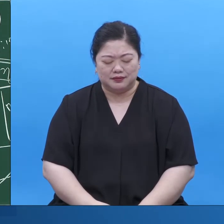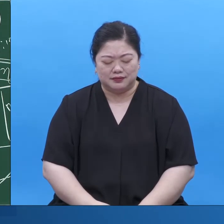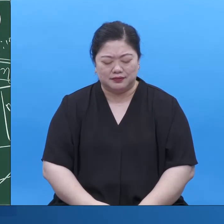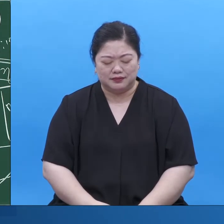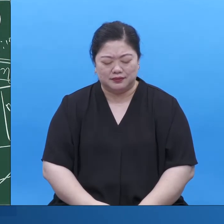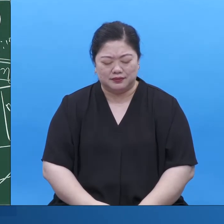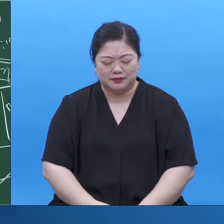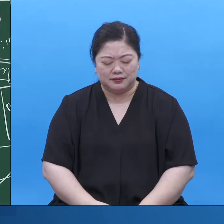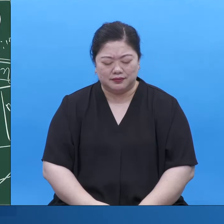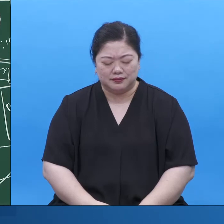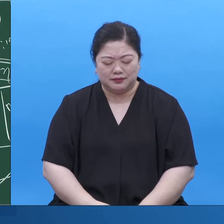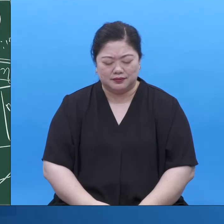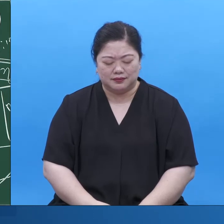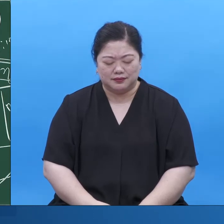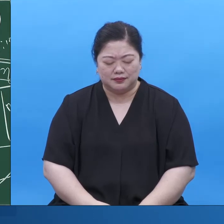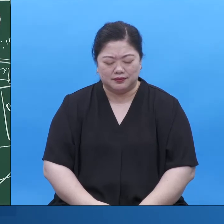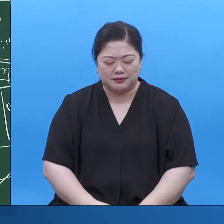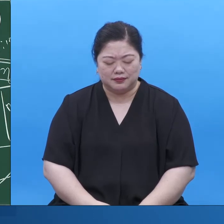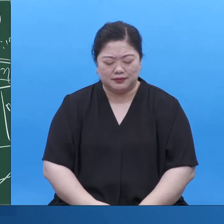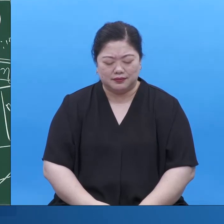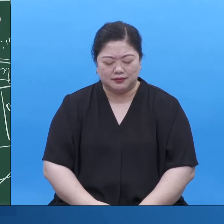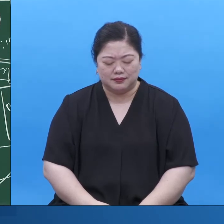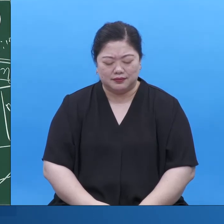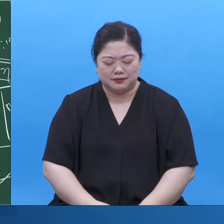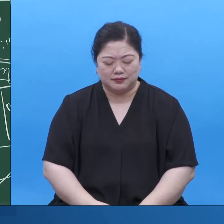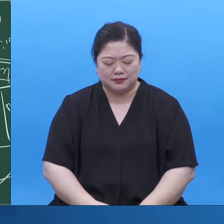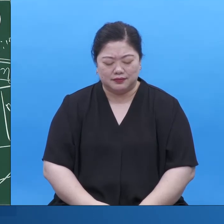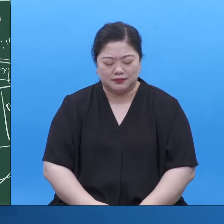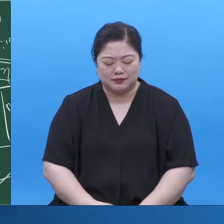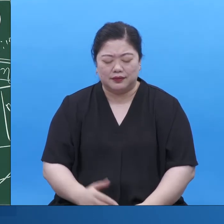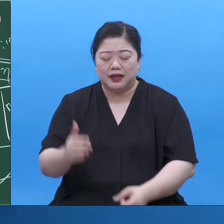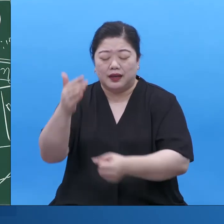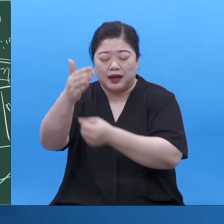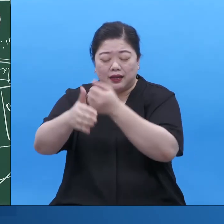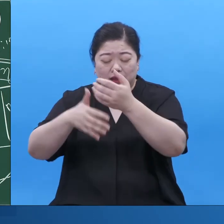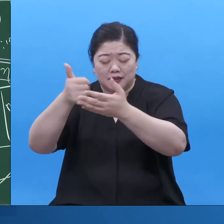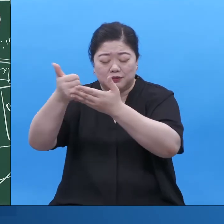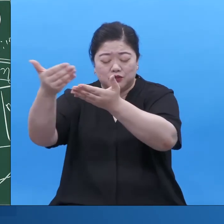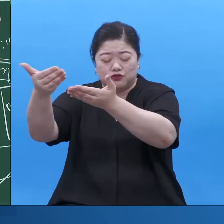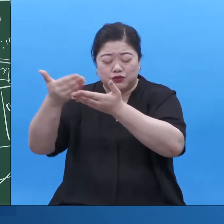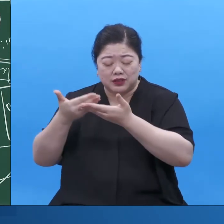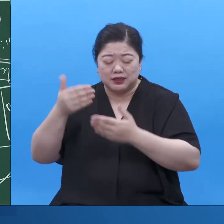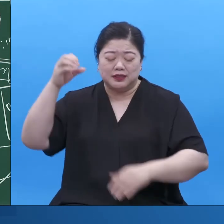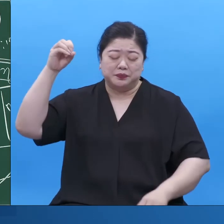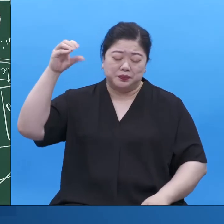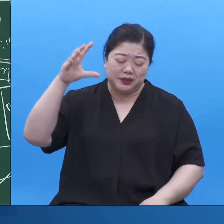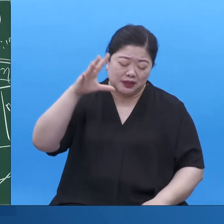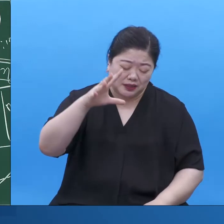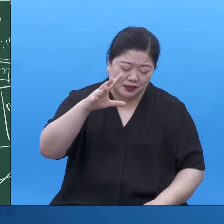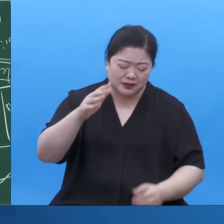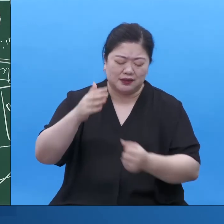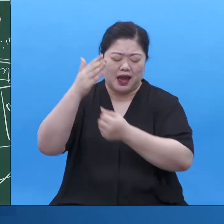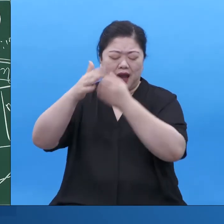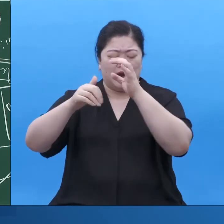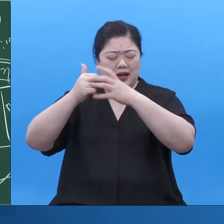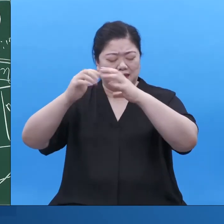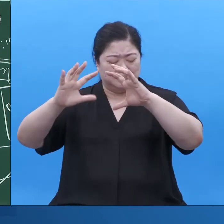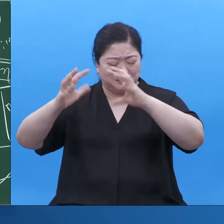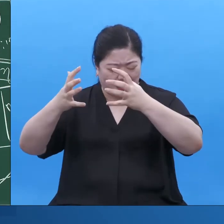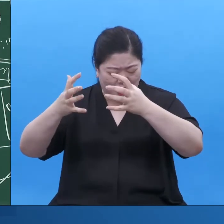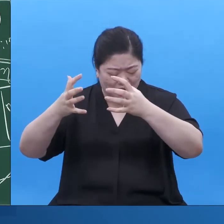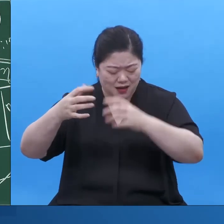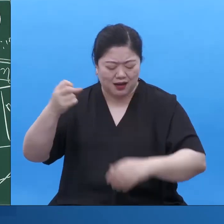그야말로 하나님 주시는 빛으로 하나님의 나라로 제 창조의 응답을